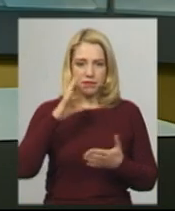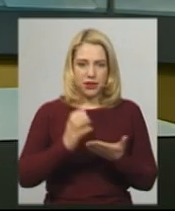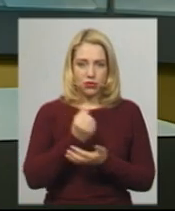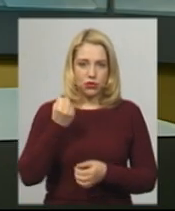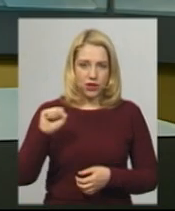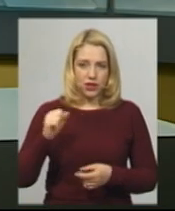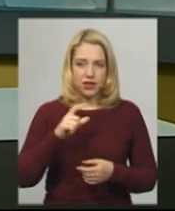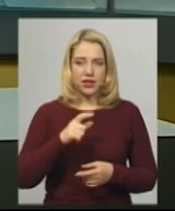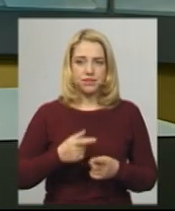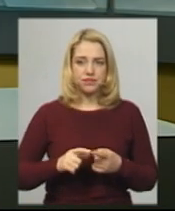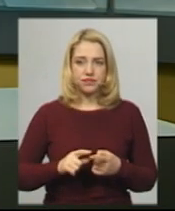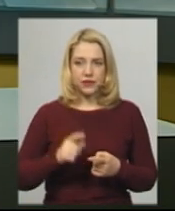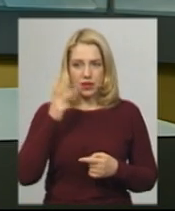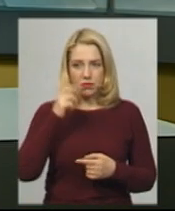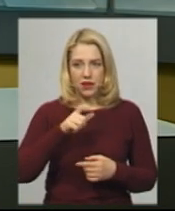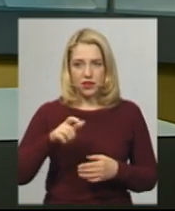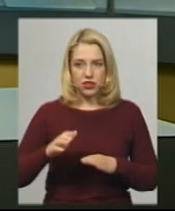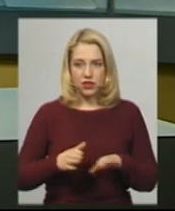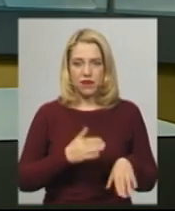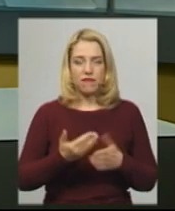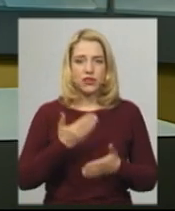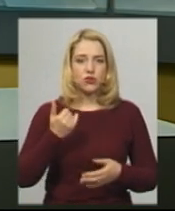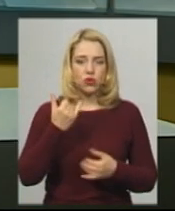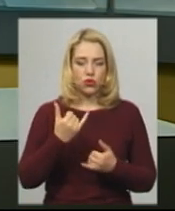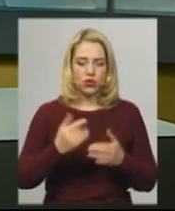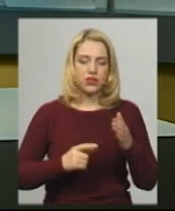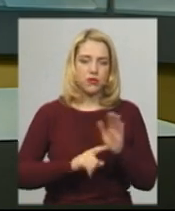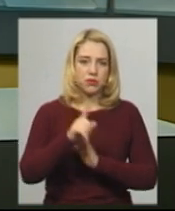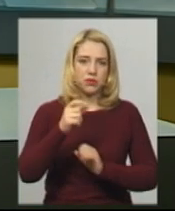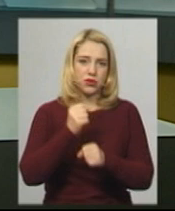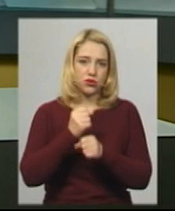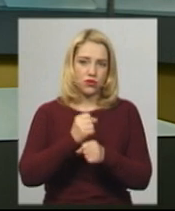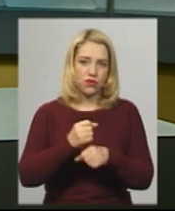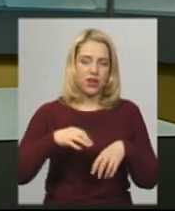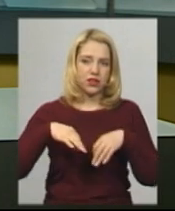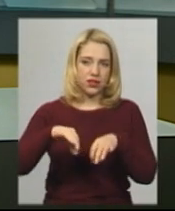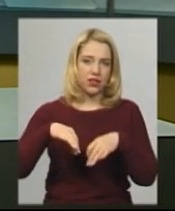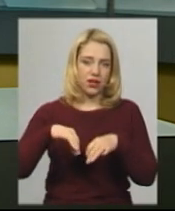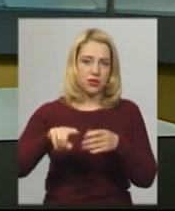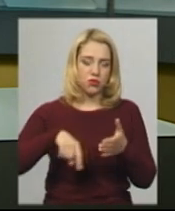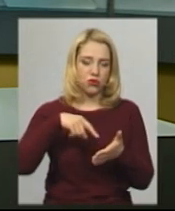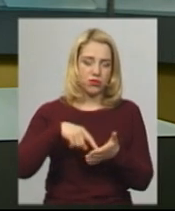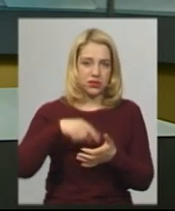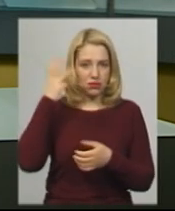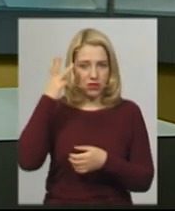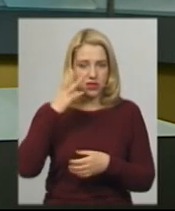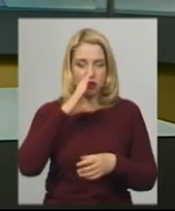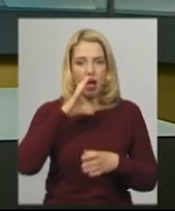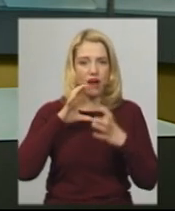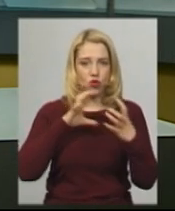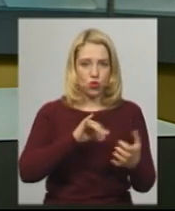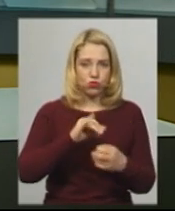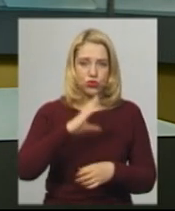Музика Відсьогодні у Хмельницькому відновили роботу регулярні пасажирські перевезення автобусами та маршрутками. Про це